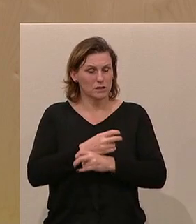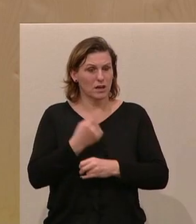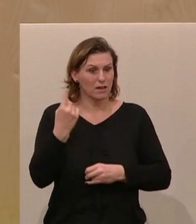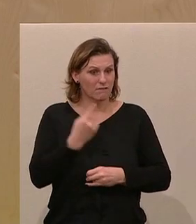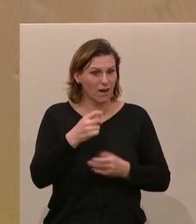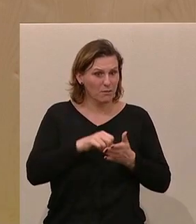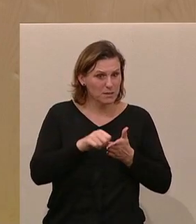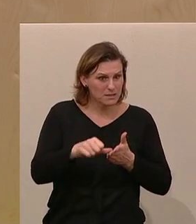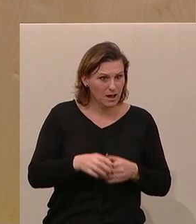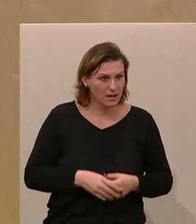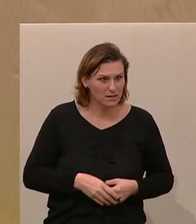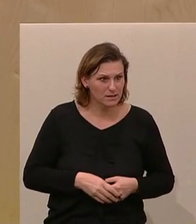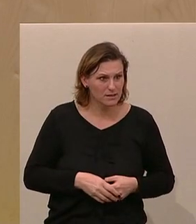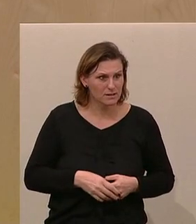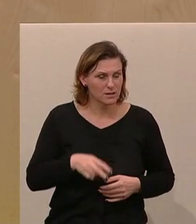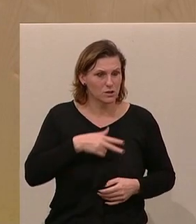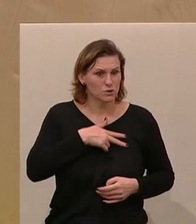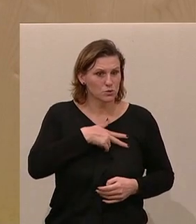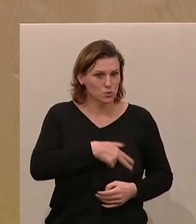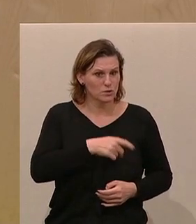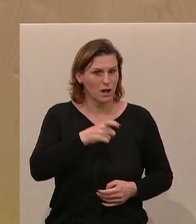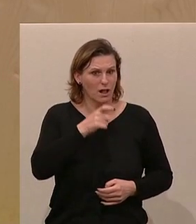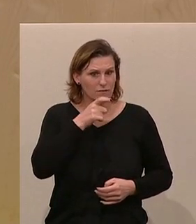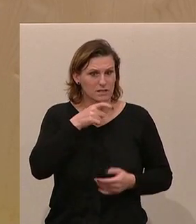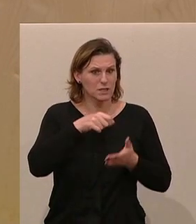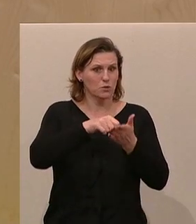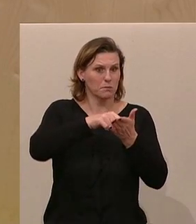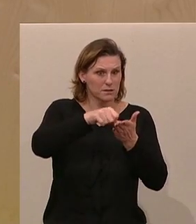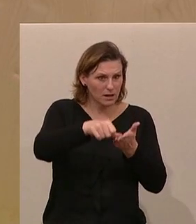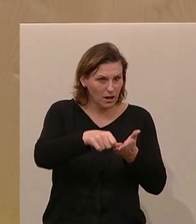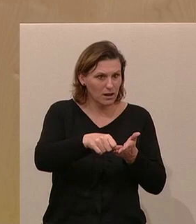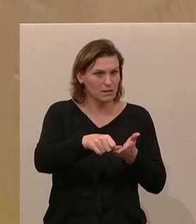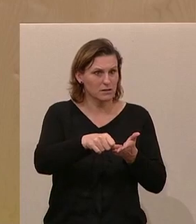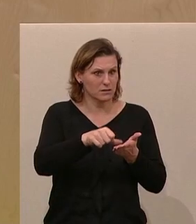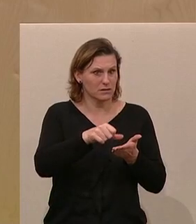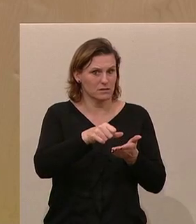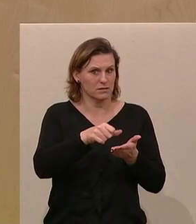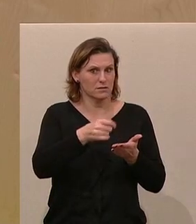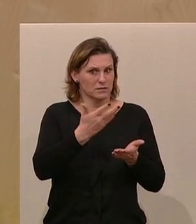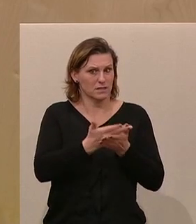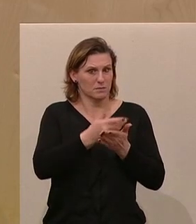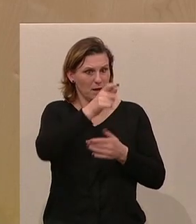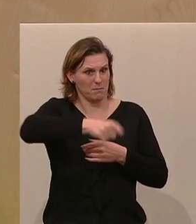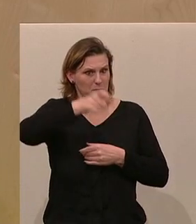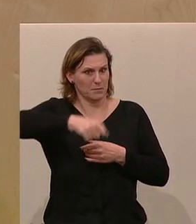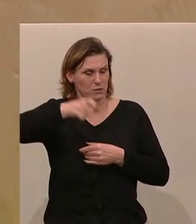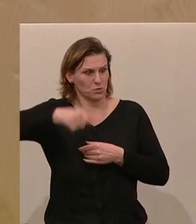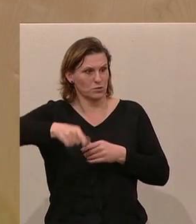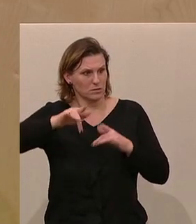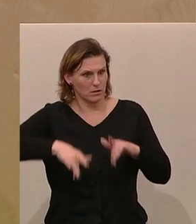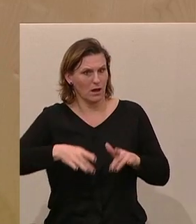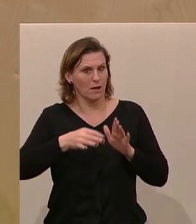jene, die Beiträge zahlen. Und genau das ist der Grund, warum die Bevölkerung draußen auch diese Maßnahme